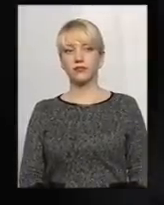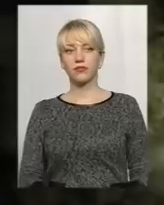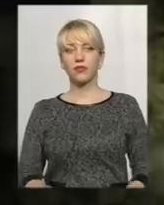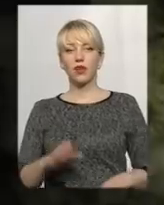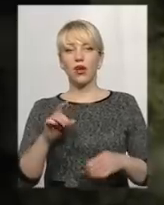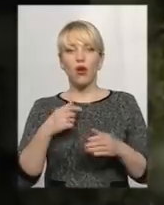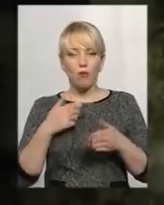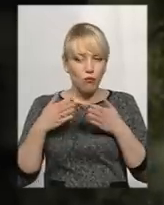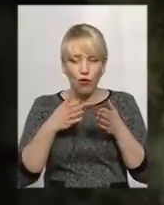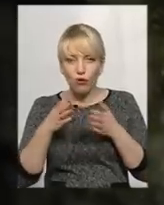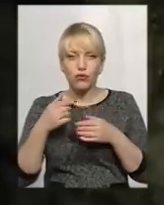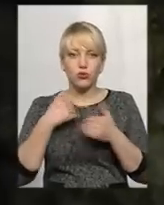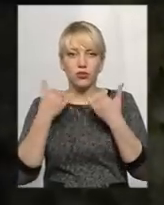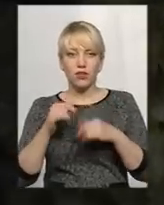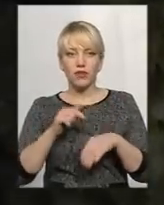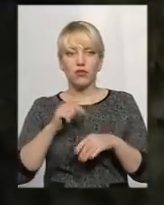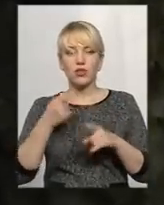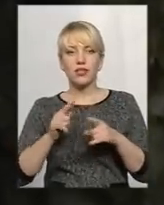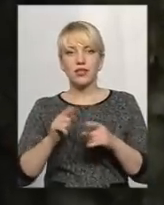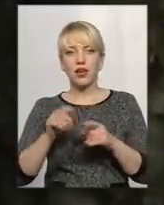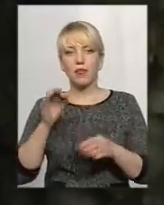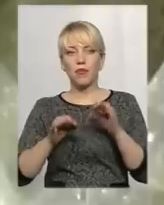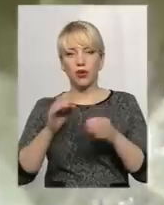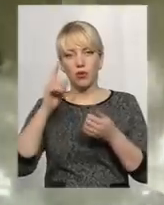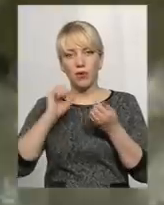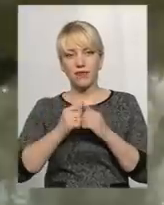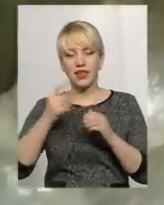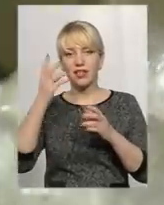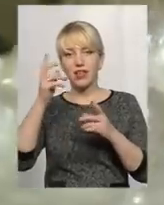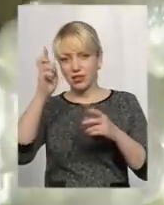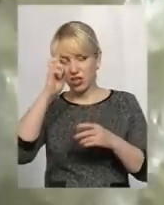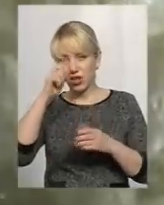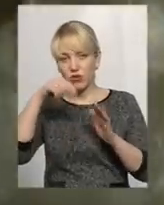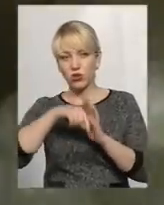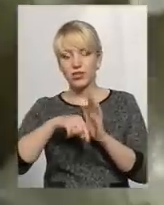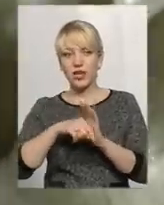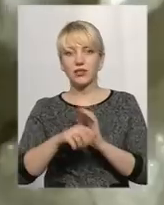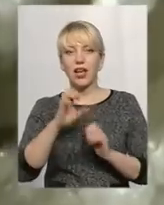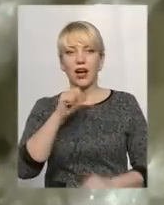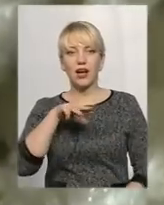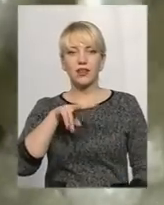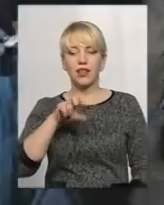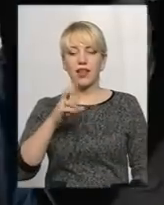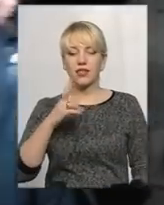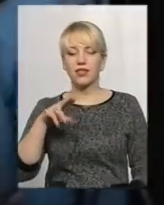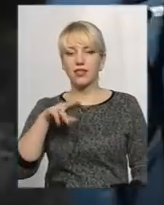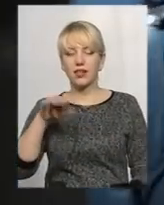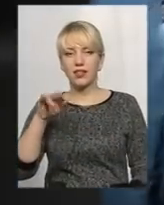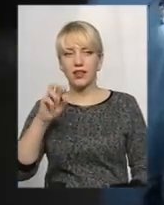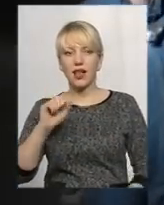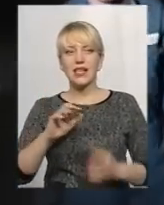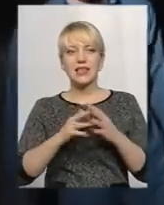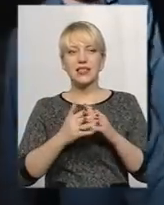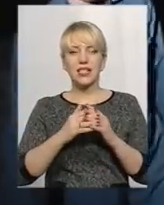Це геологічна пам'ятка природи загальнодержавного значення Карстова печера Атлантида у селі Завальня Кам'янецпрудівського